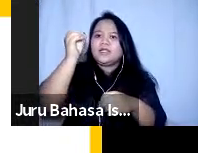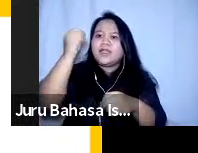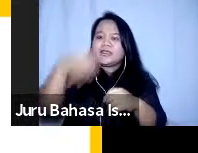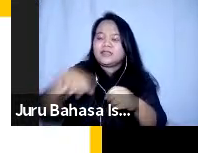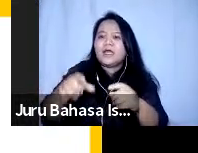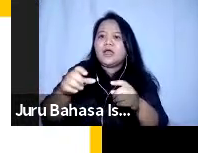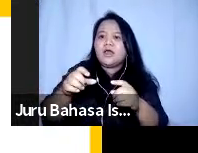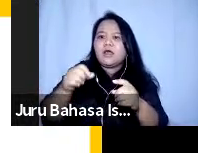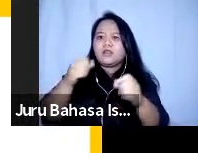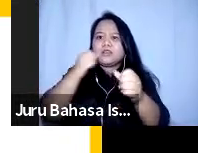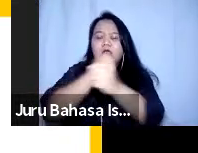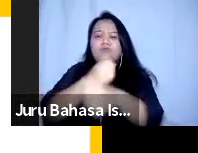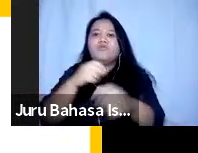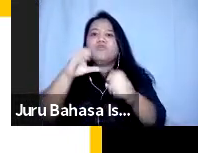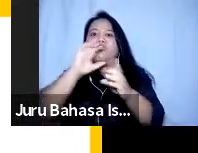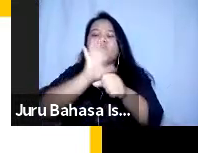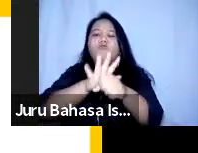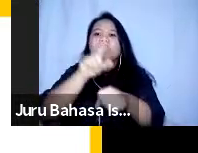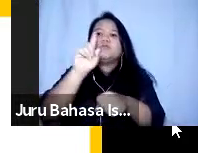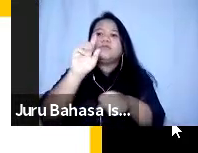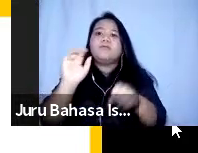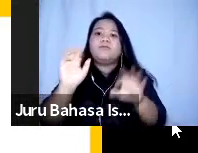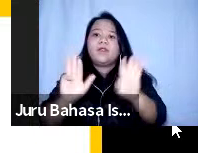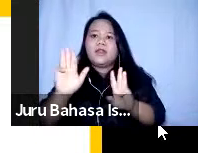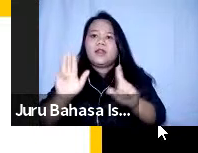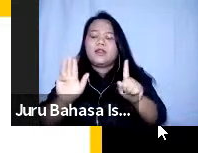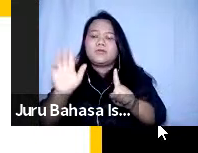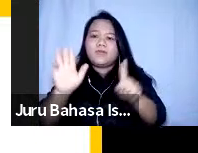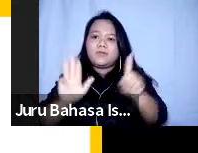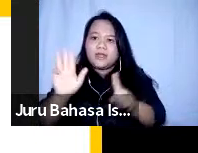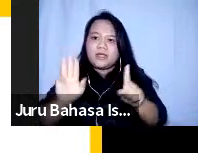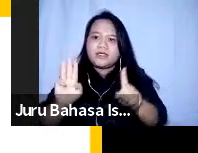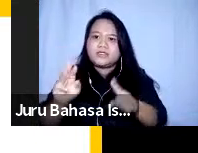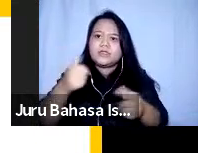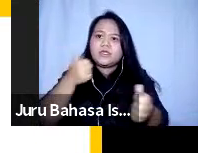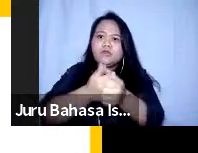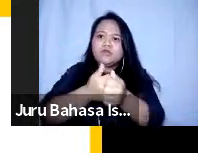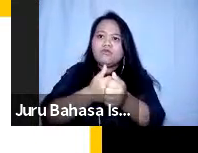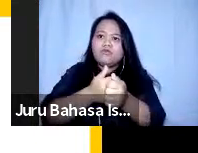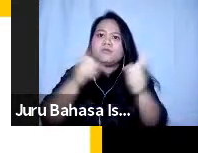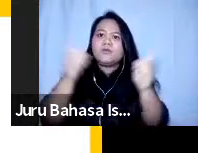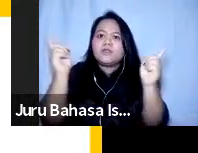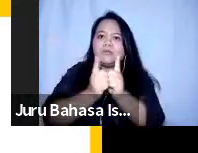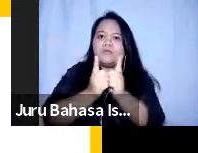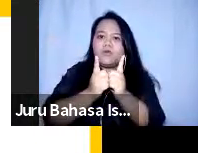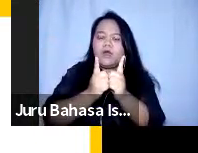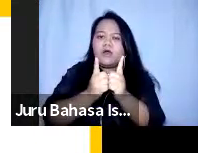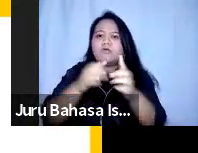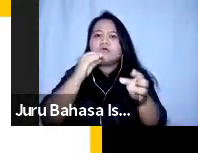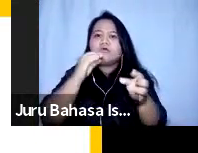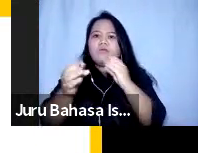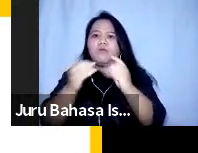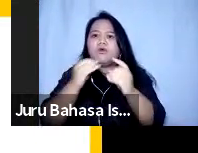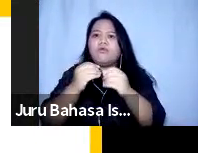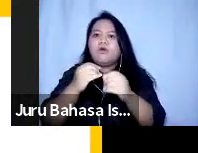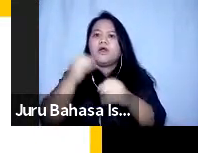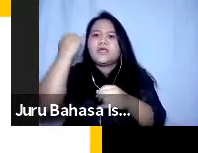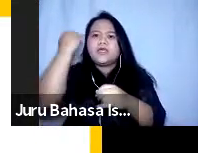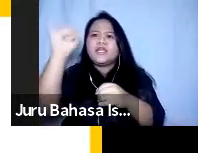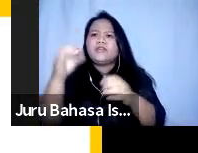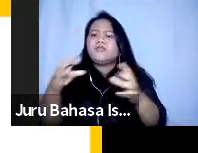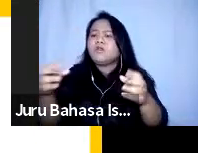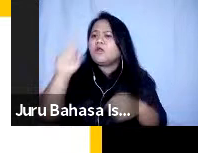dimana teman-teman akan mengikuti pertemuan untuk membahas identifikasi kebutuhan